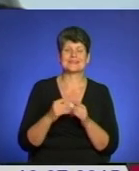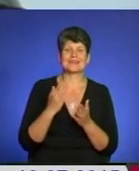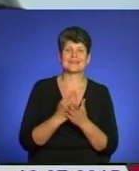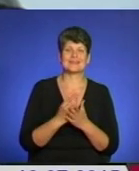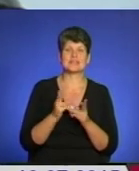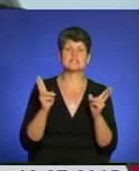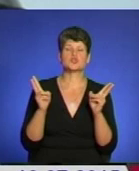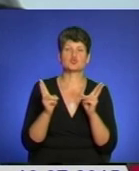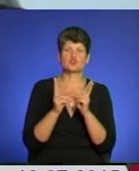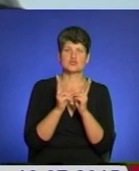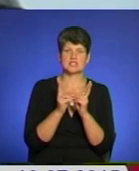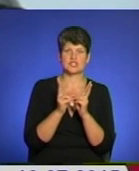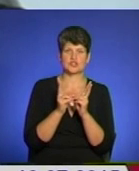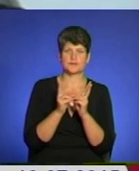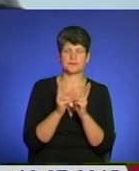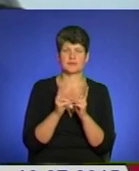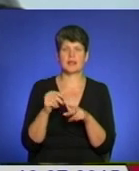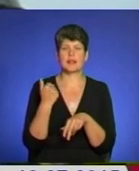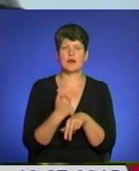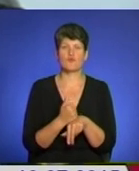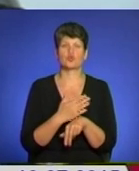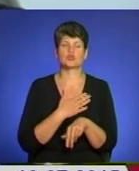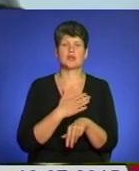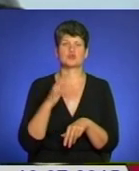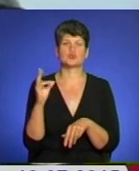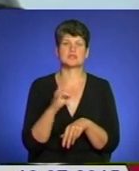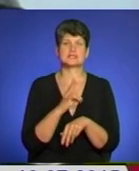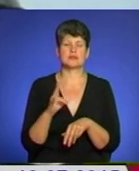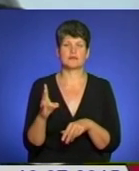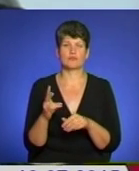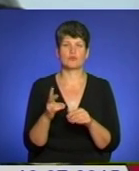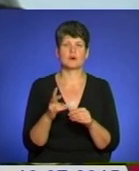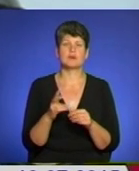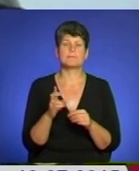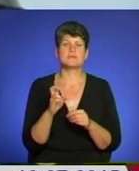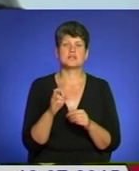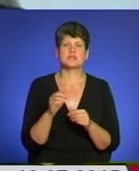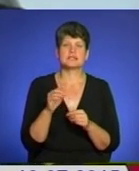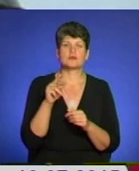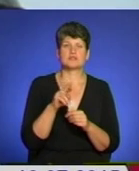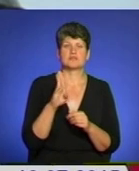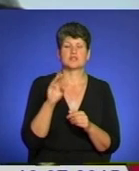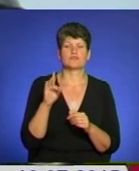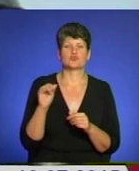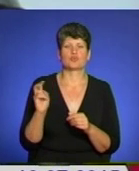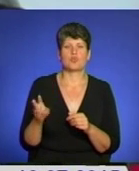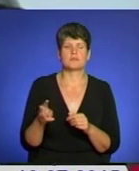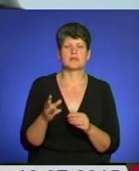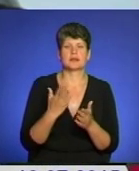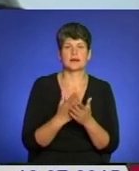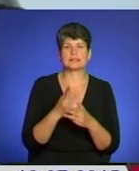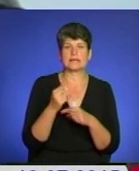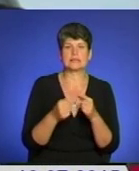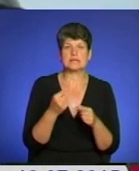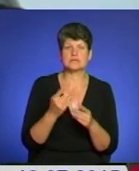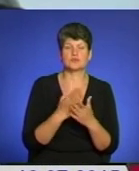зустріч з головою нашої церкви, блаженнішим патріархом Святославом Шевчуком, яка традиційно відбувається о